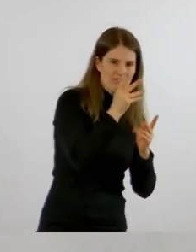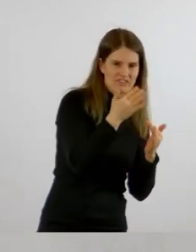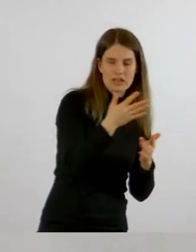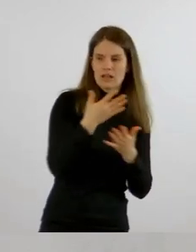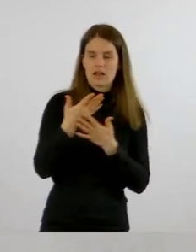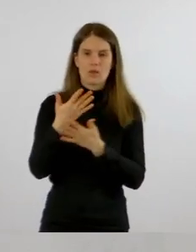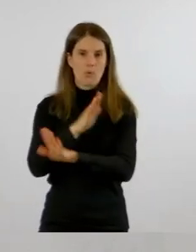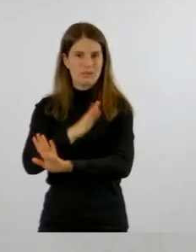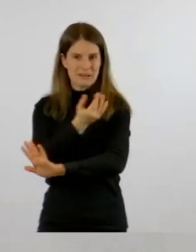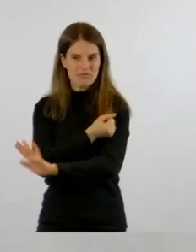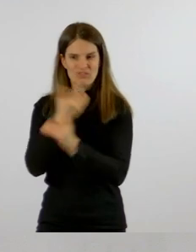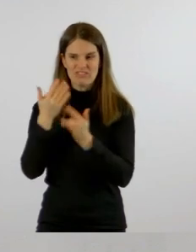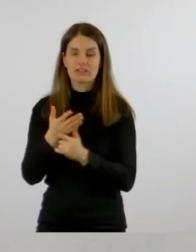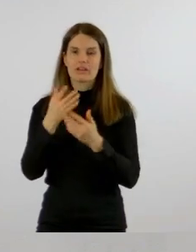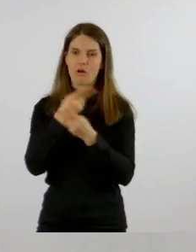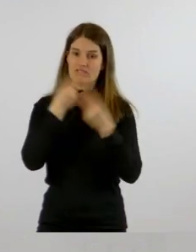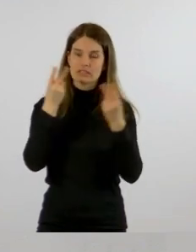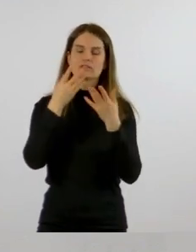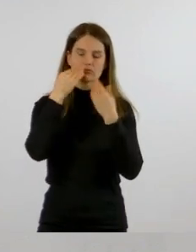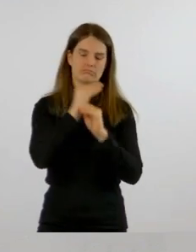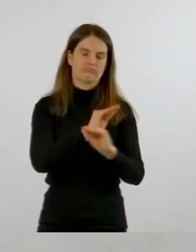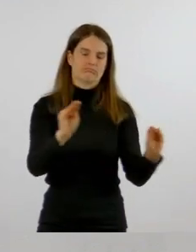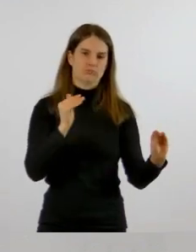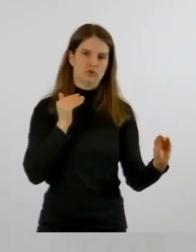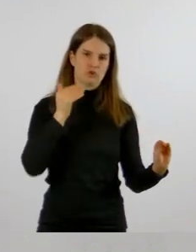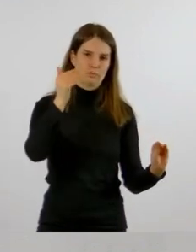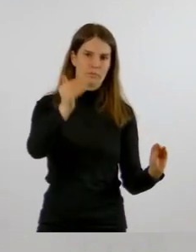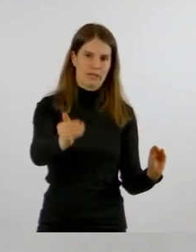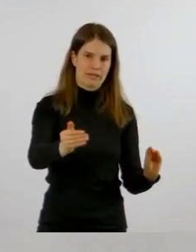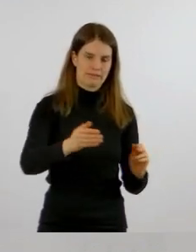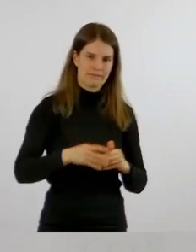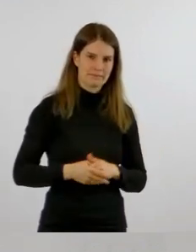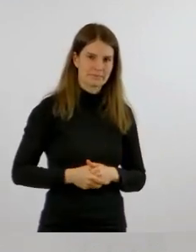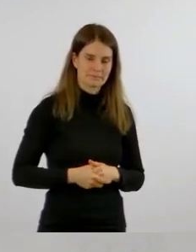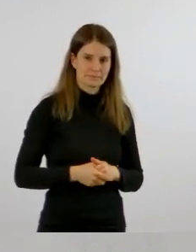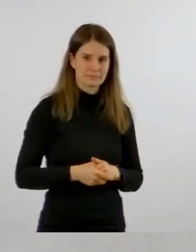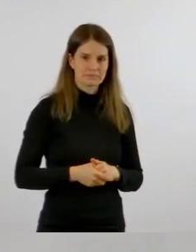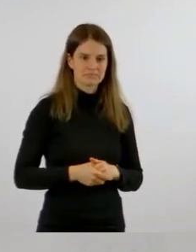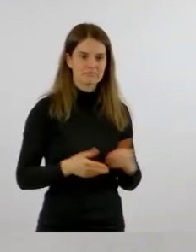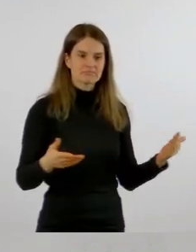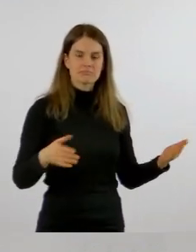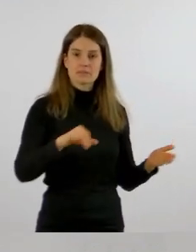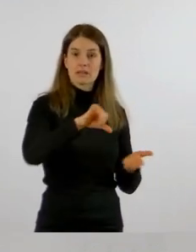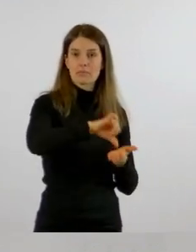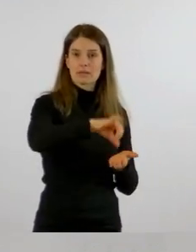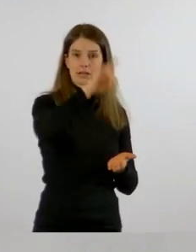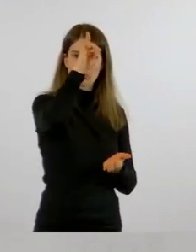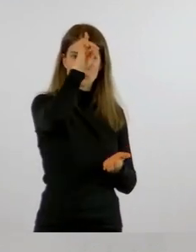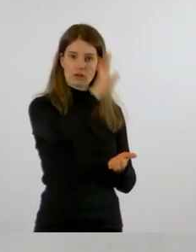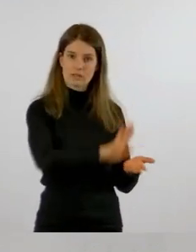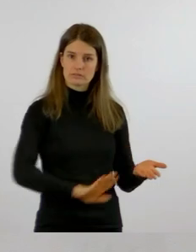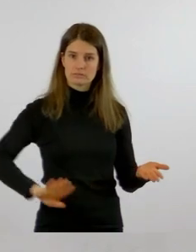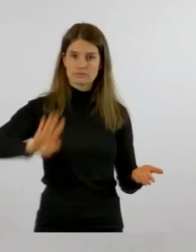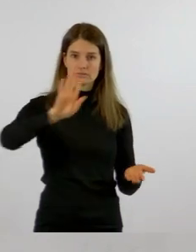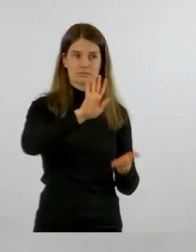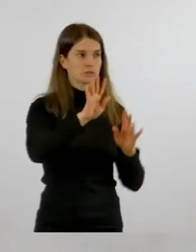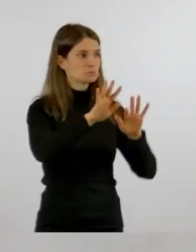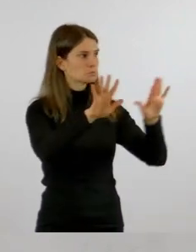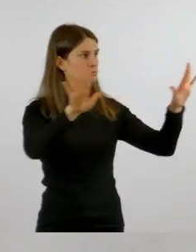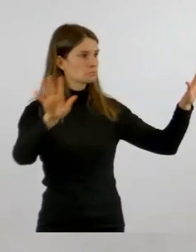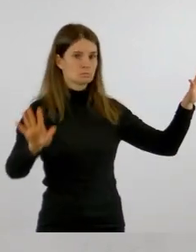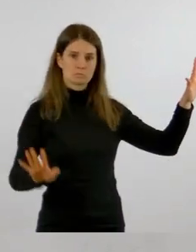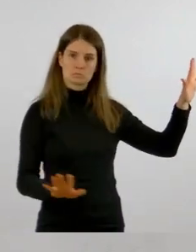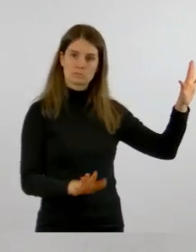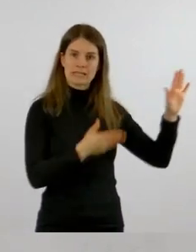Wenn wir uns im mitteldeutschen Raum umschauen und zunächst vielleicht den Blick nach Sachsen-Anhalt wagen, da liegt